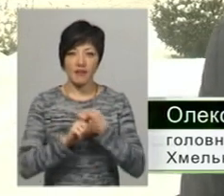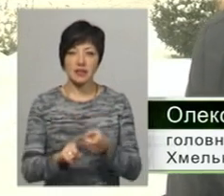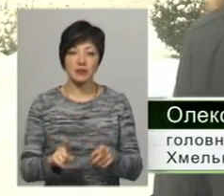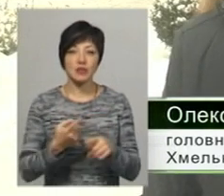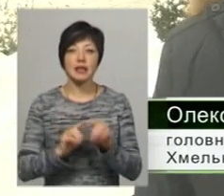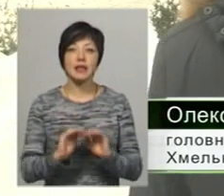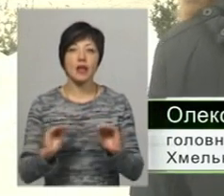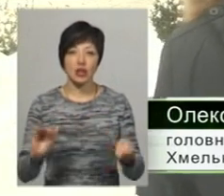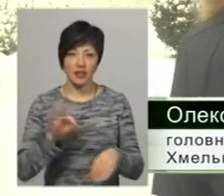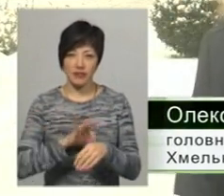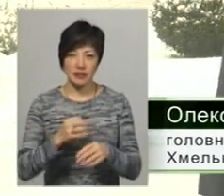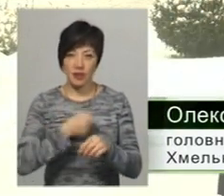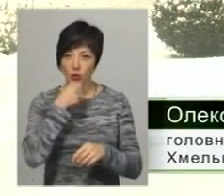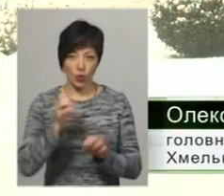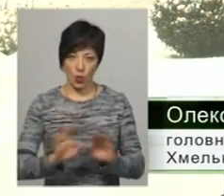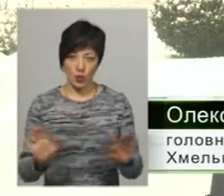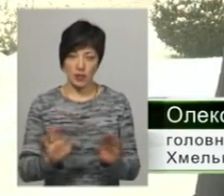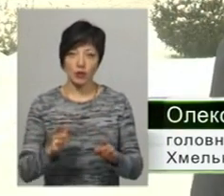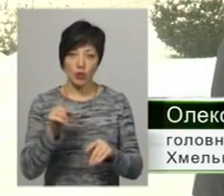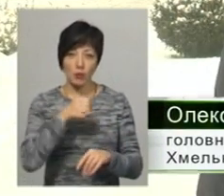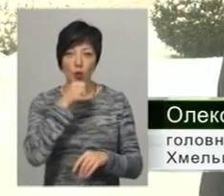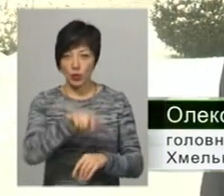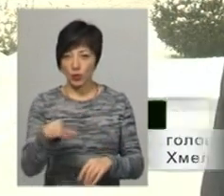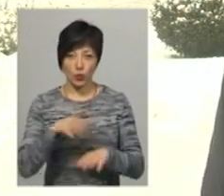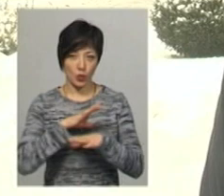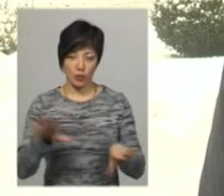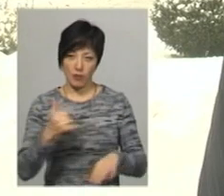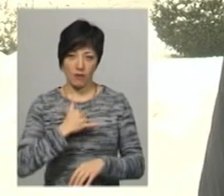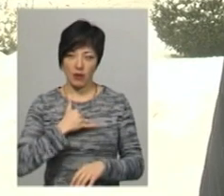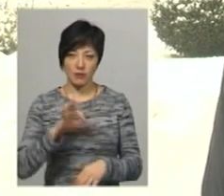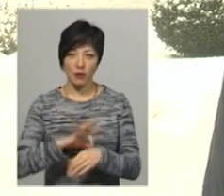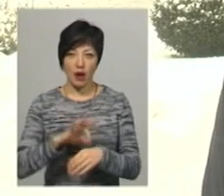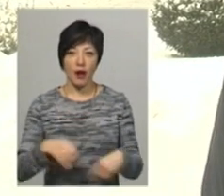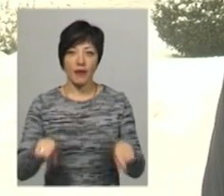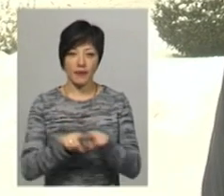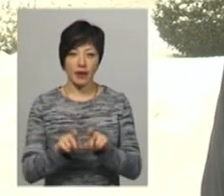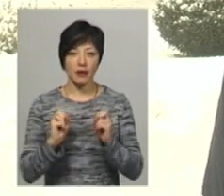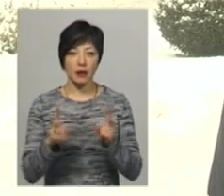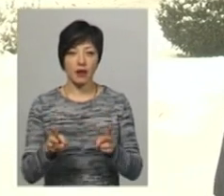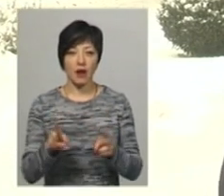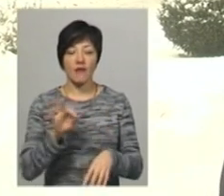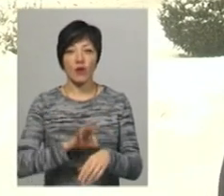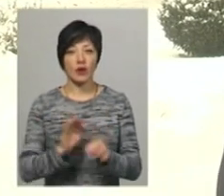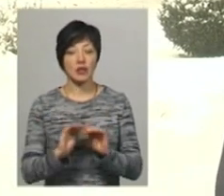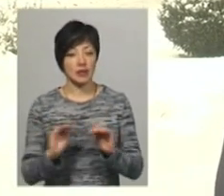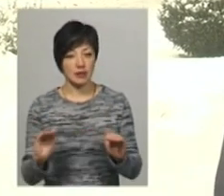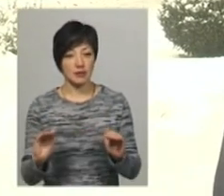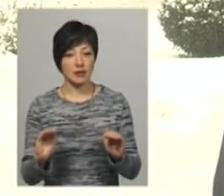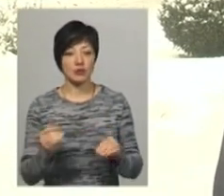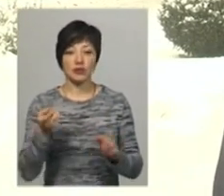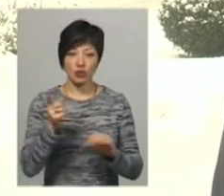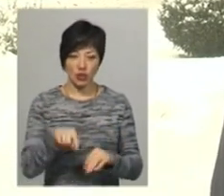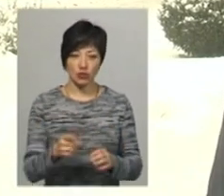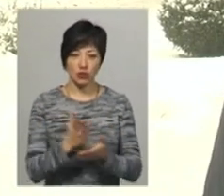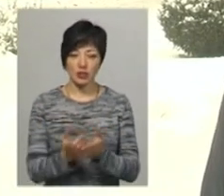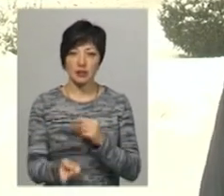бо це дитяча інфекція, це не доросла. І тоді б доросли в нас не хворіли. А так як хворіють діти, значить є